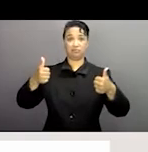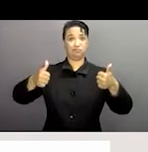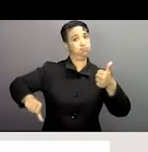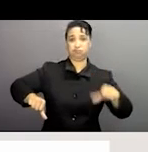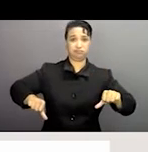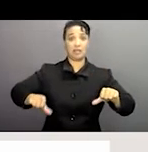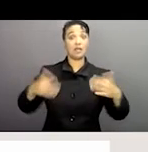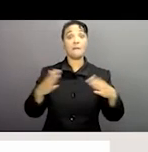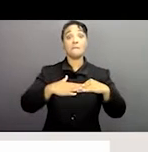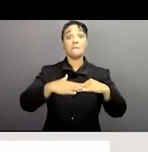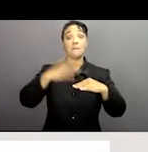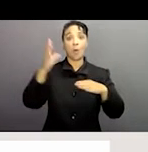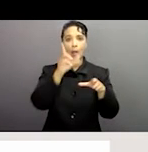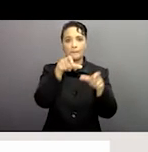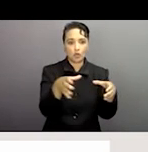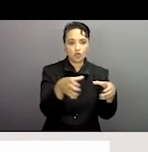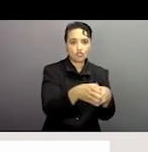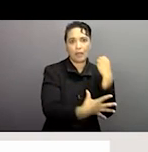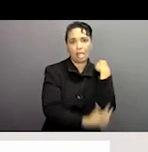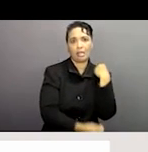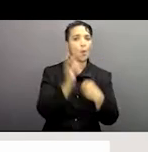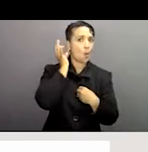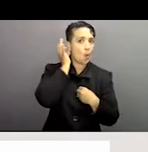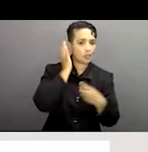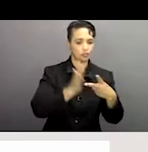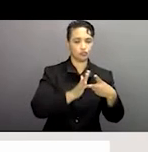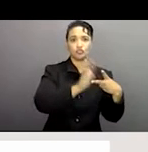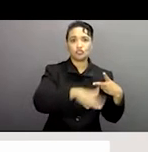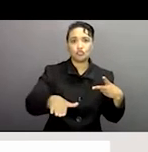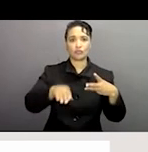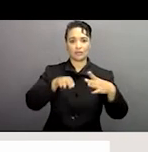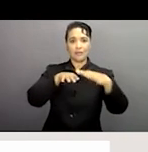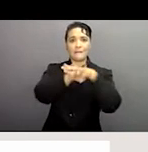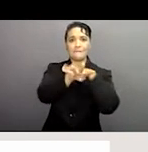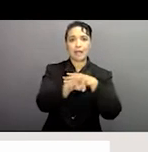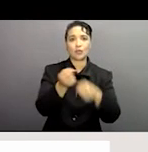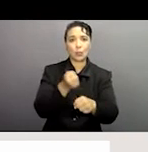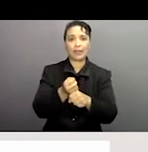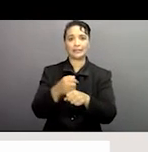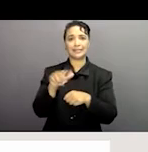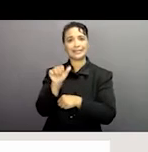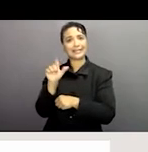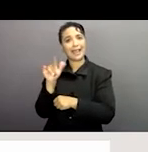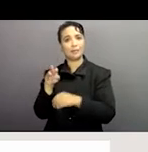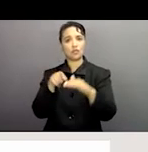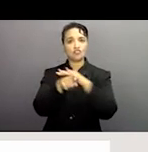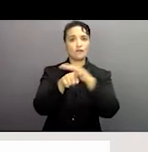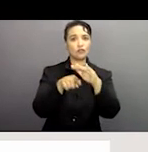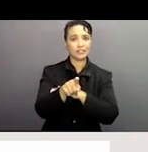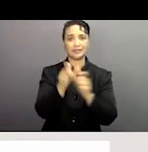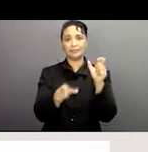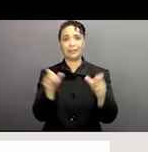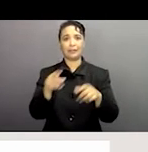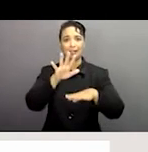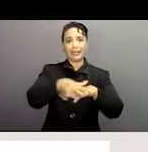avant, et surtout pour les travailleurs, que ce soit les enfants, les migrants, les femmes, aussi bien que les demandeurs d'asile,